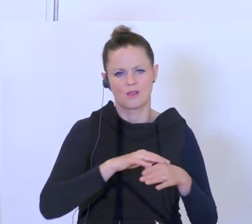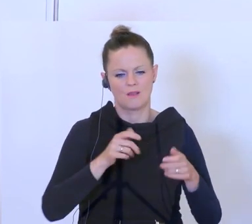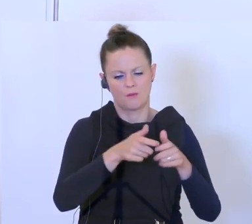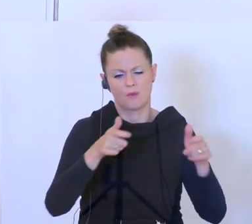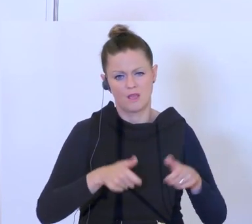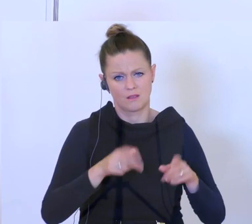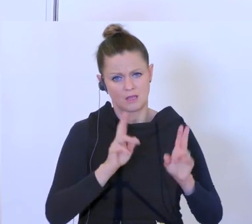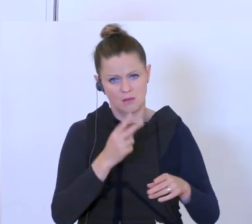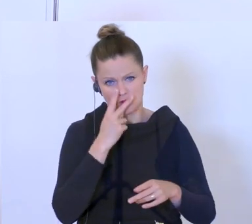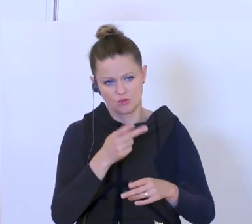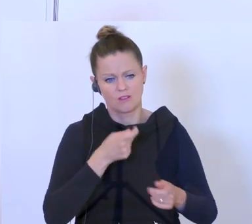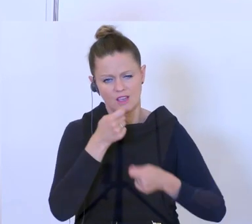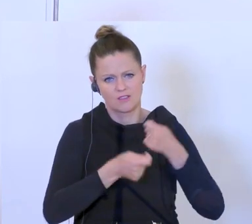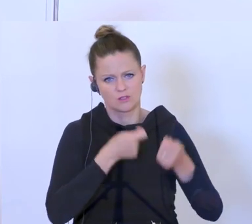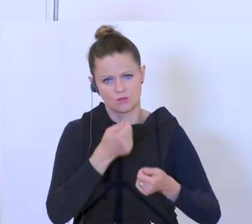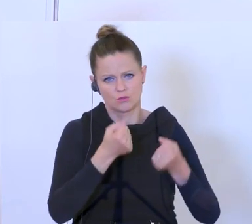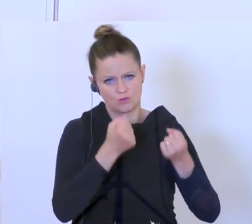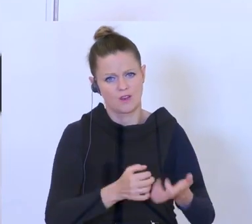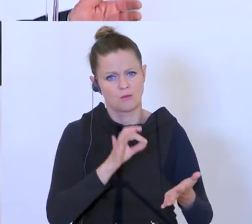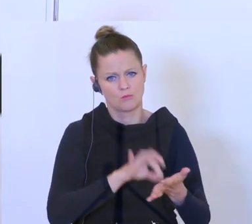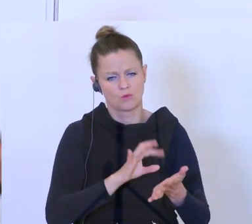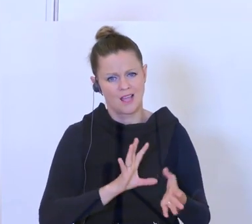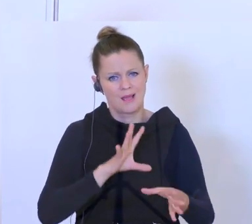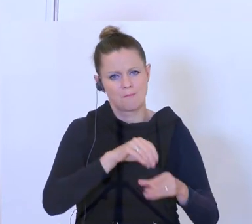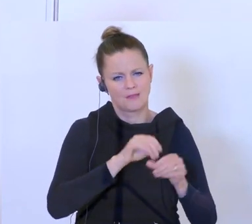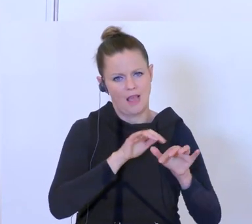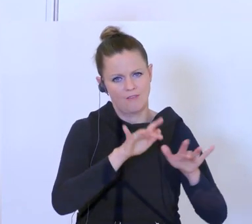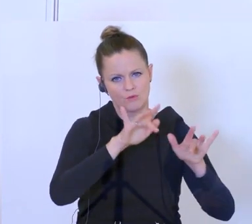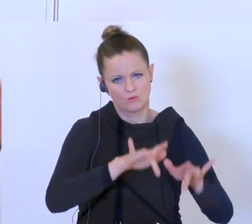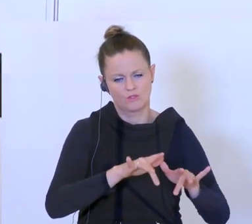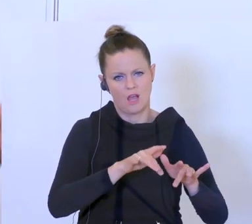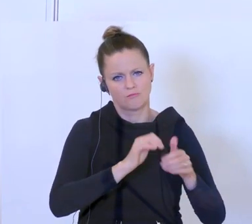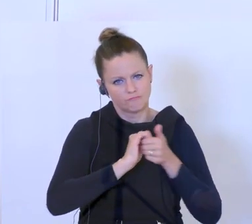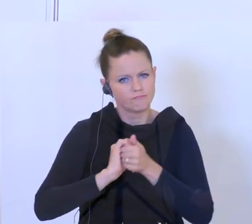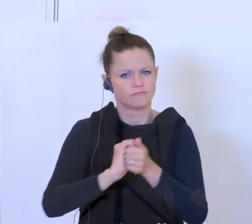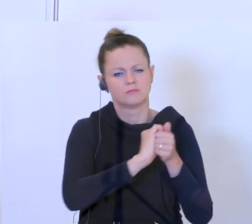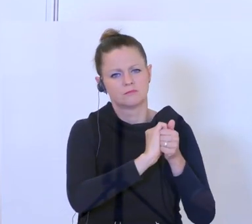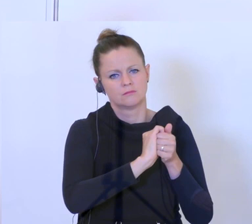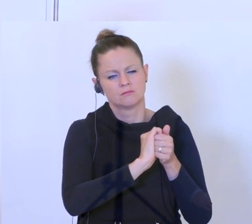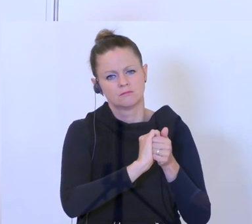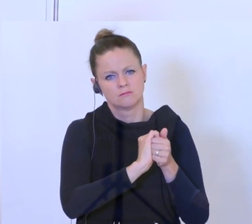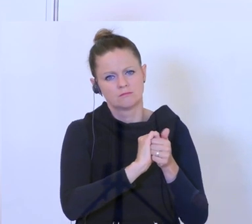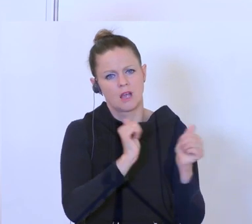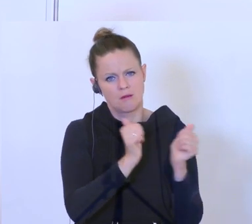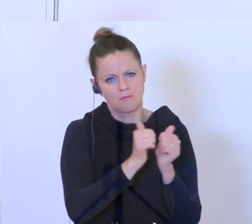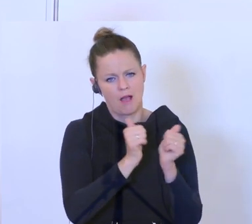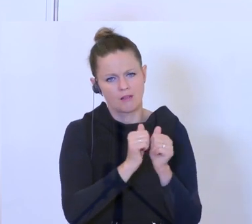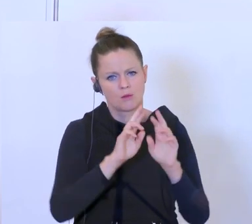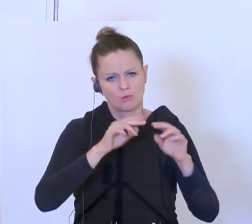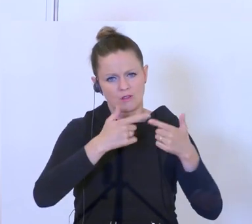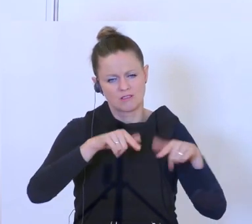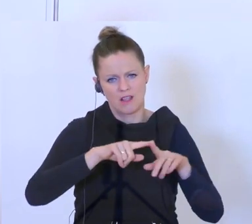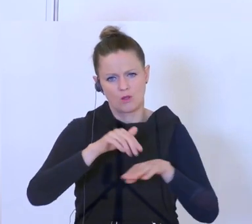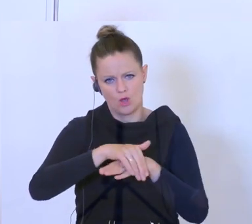danach trachten, dass man die Investitionsschwerpunkte so auch mit beeinflusst, wie wir es gemeinsam mit den Partnern in den Ländern und